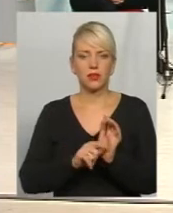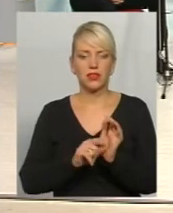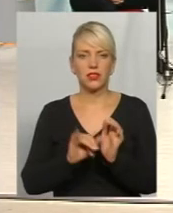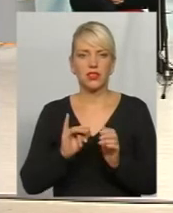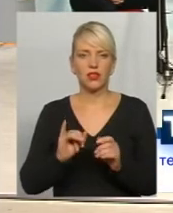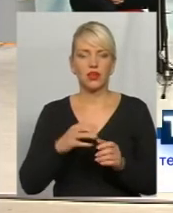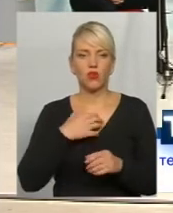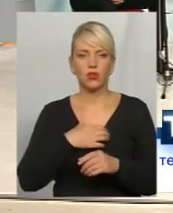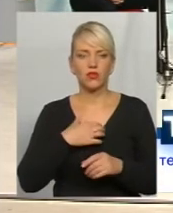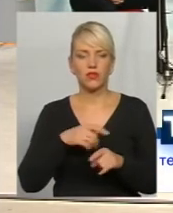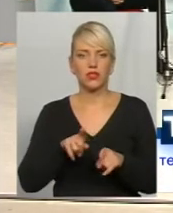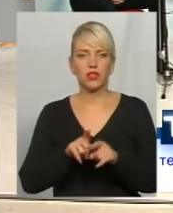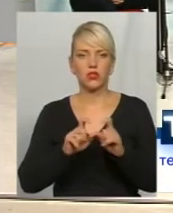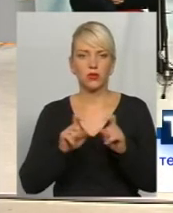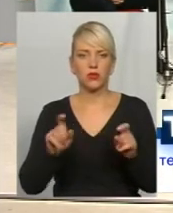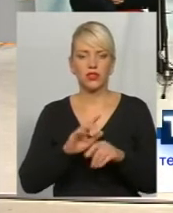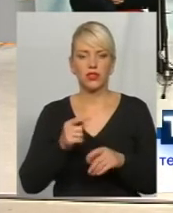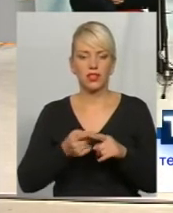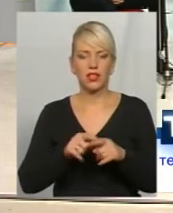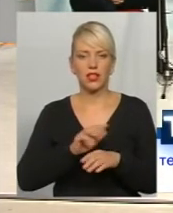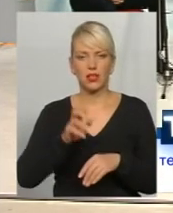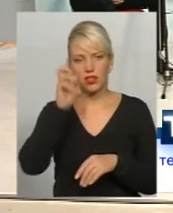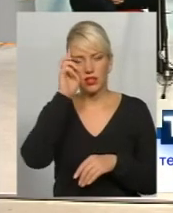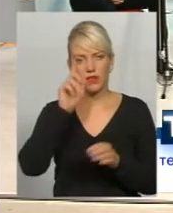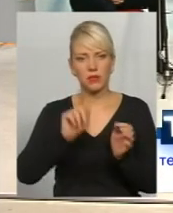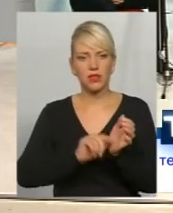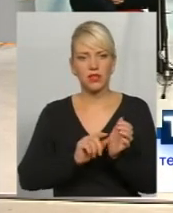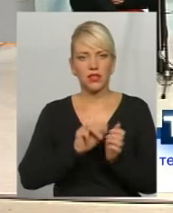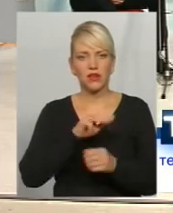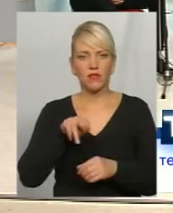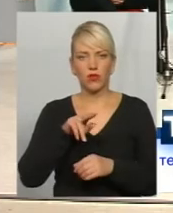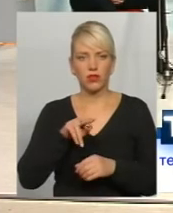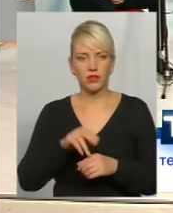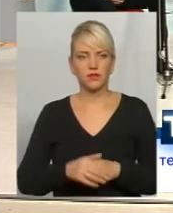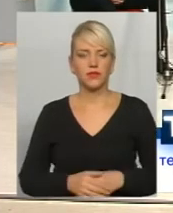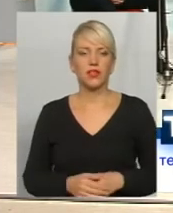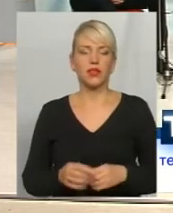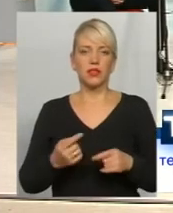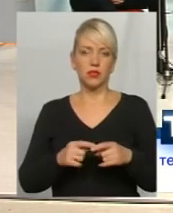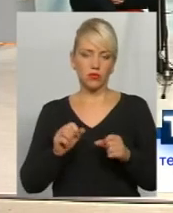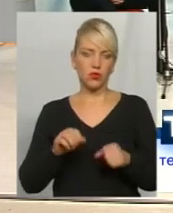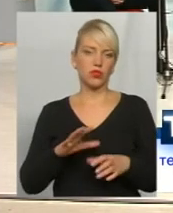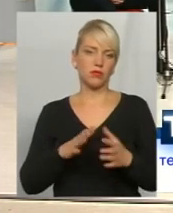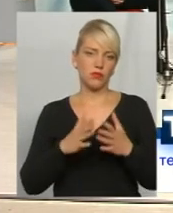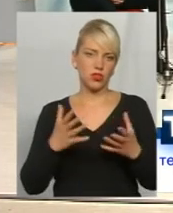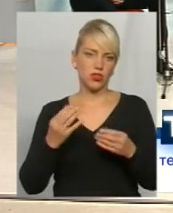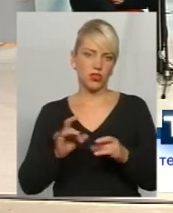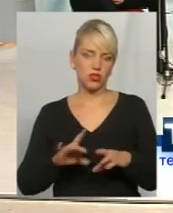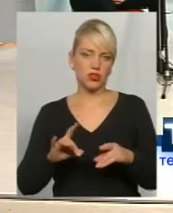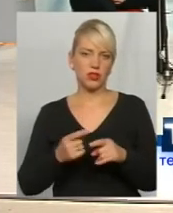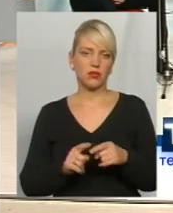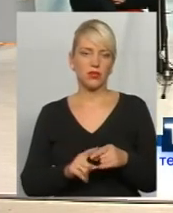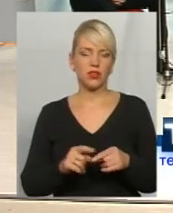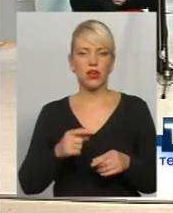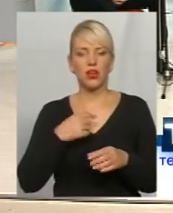скажімо, суб'єкти – це недержавні пенсійні фонди. Ось якраз можна про них більш детально… Розкажіть, чи існує